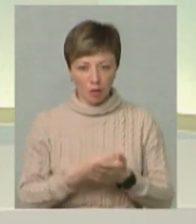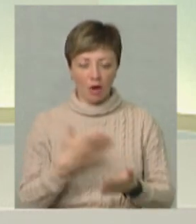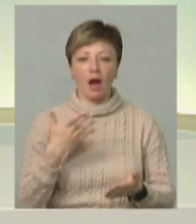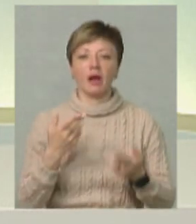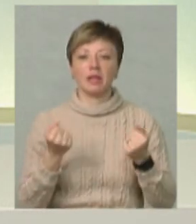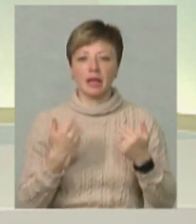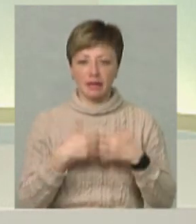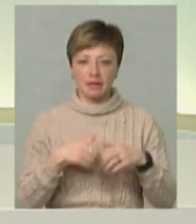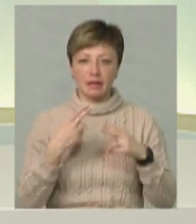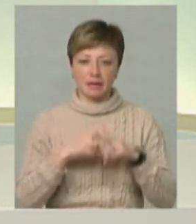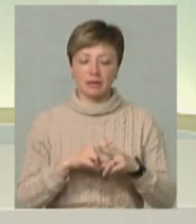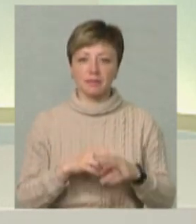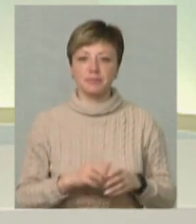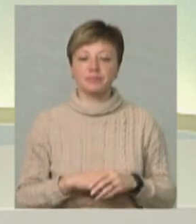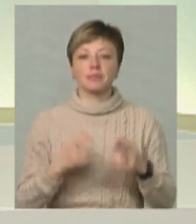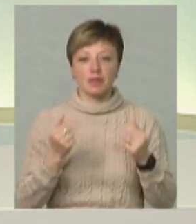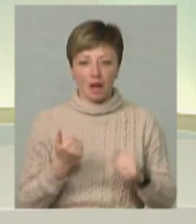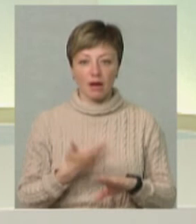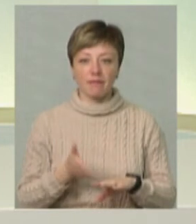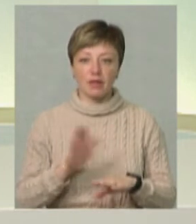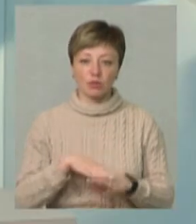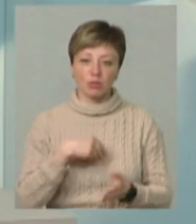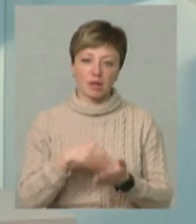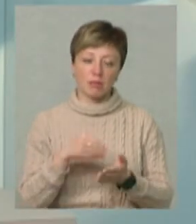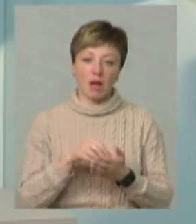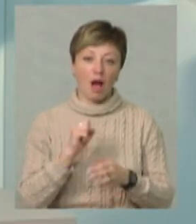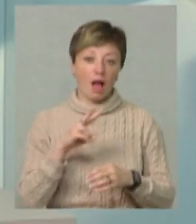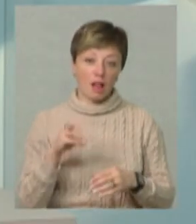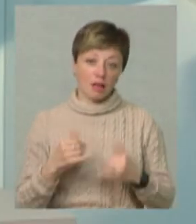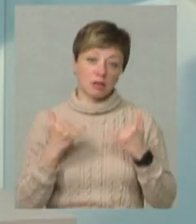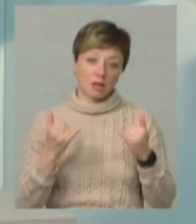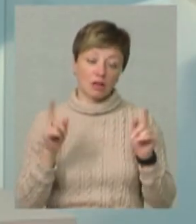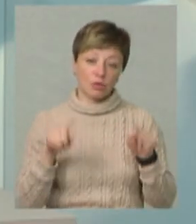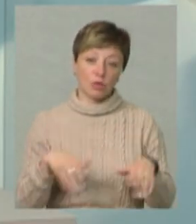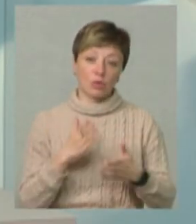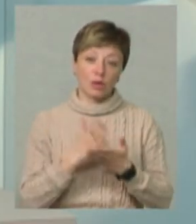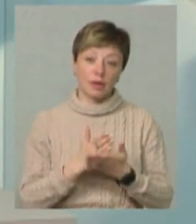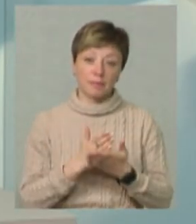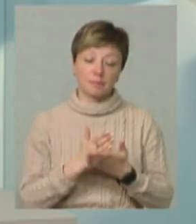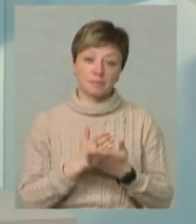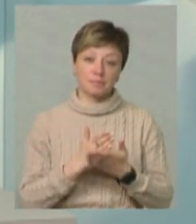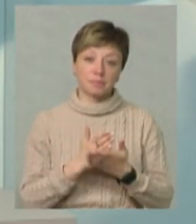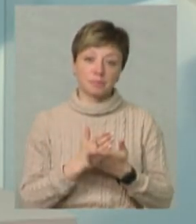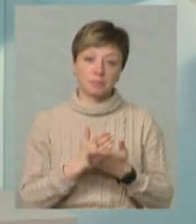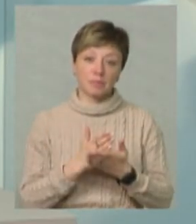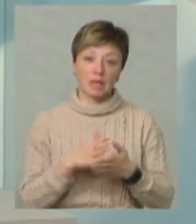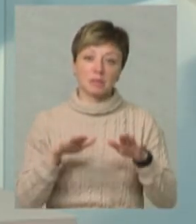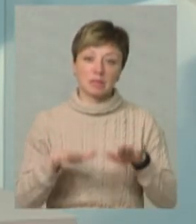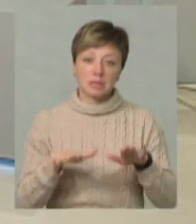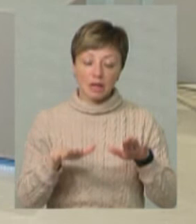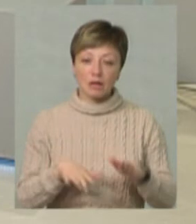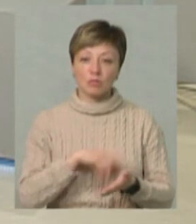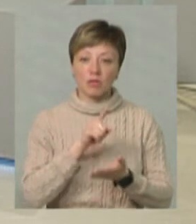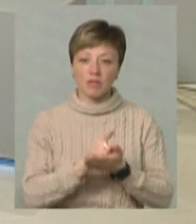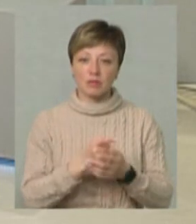машина. Так, дорога вона. Так, важко її придбати. Але ми для того, кажуть, є призначені на тих місцях, що ми